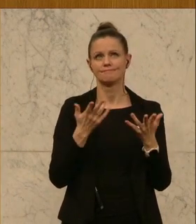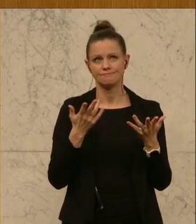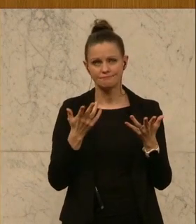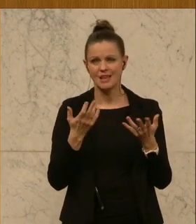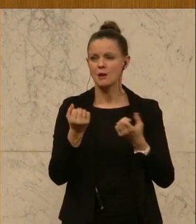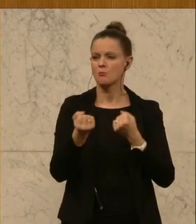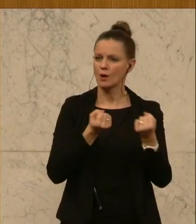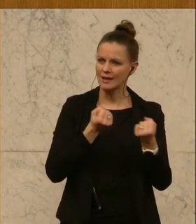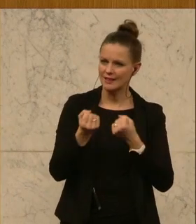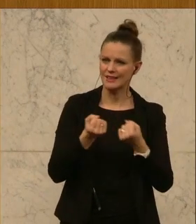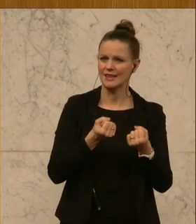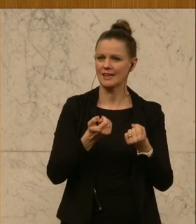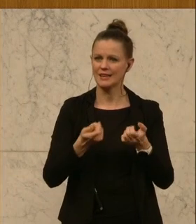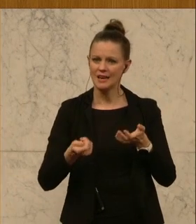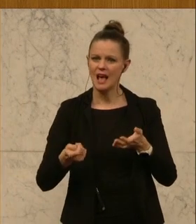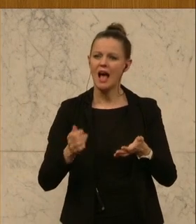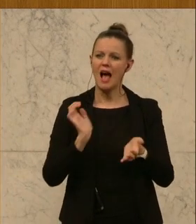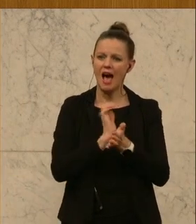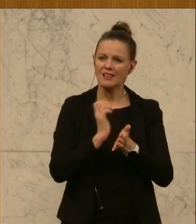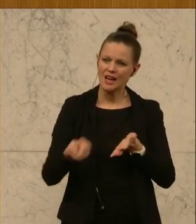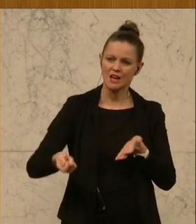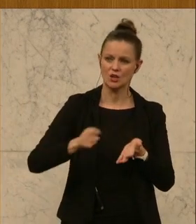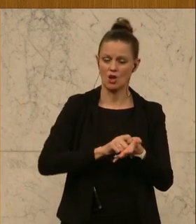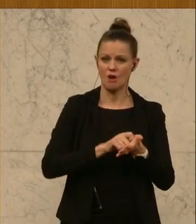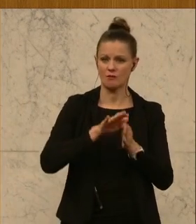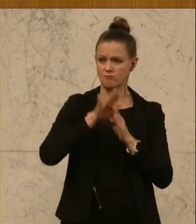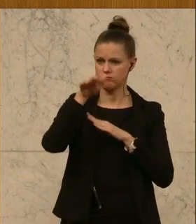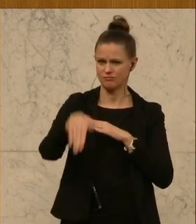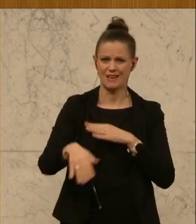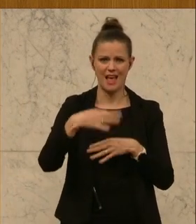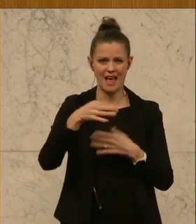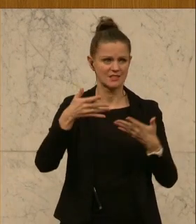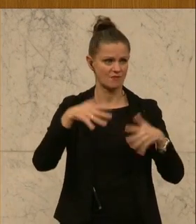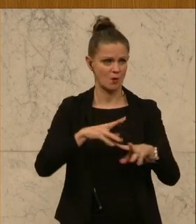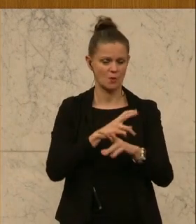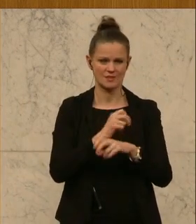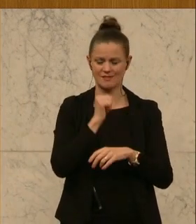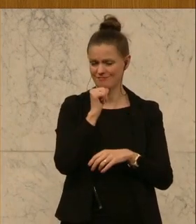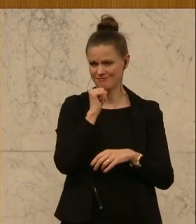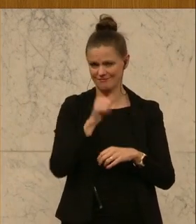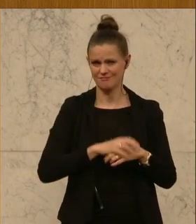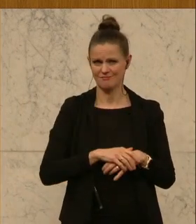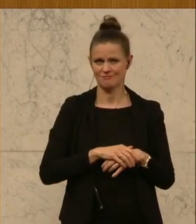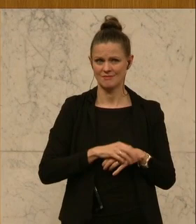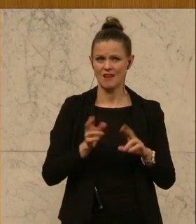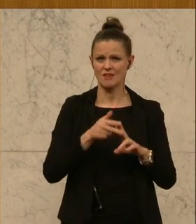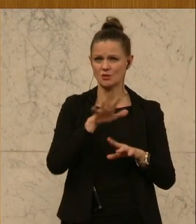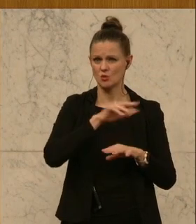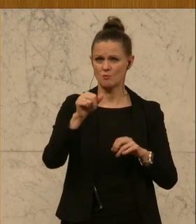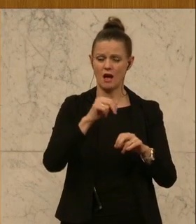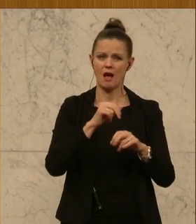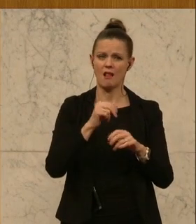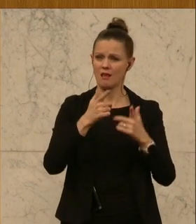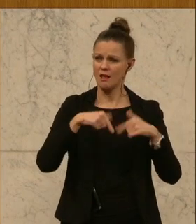dieser Politik angekauften Anleihen natürlich sinken wird. Und das ist ja kein Einzelfall in Österreich. In nahezu allen anderen Ländern haben die